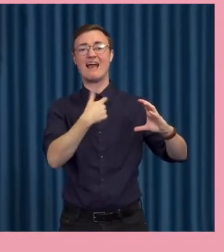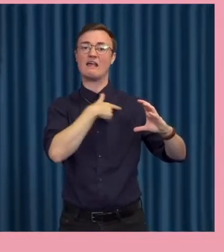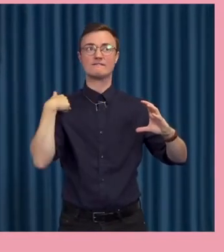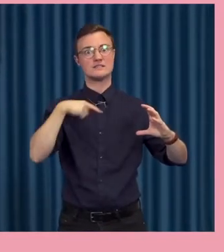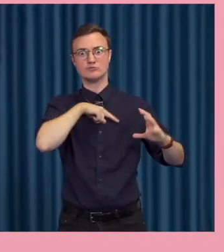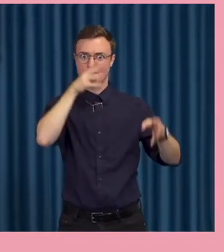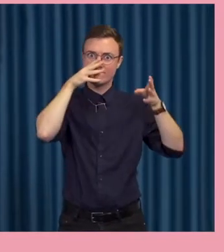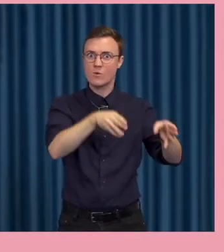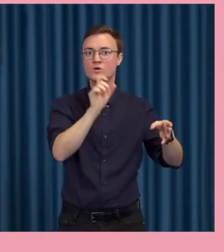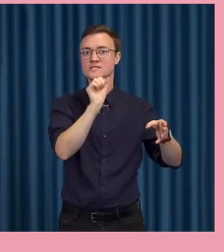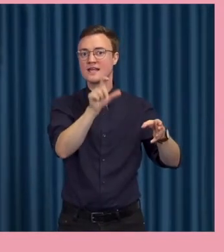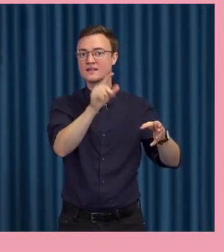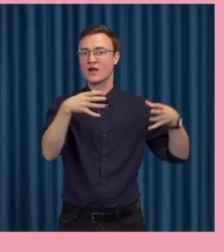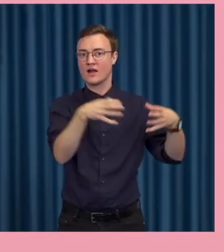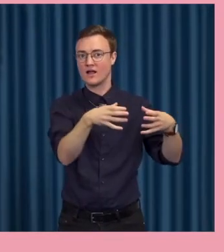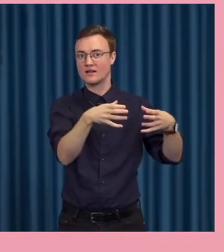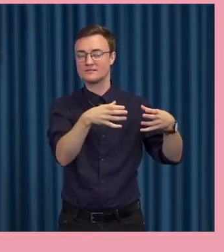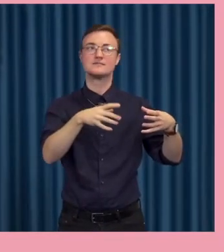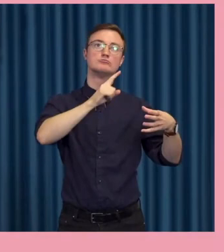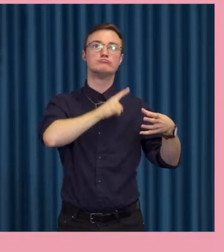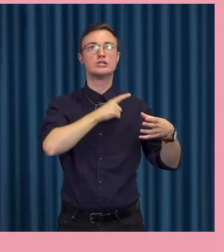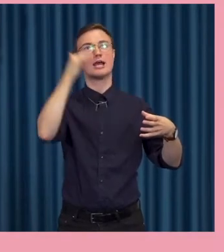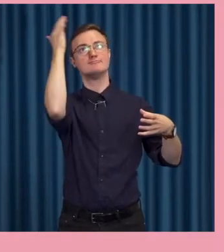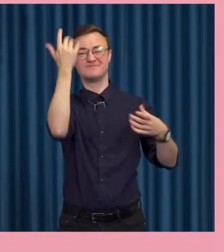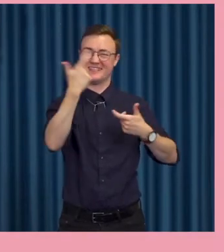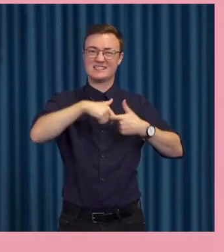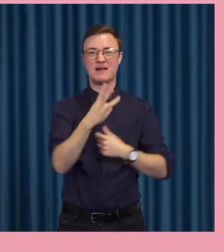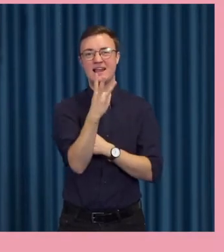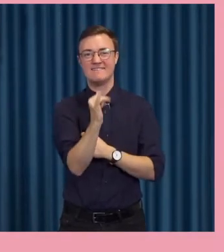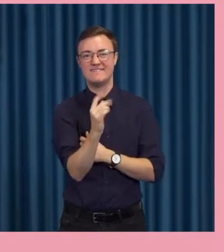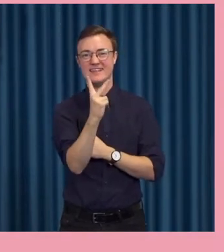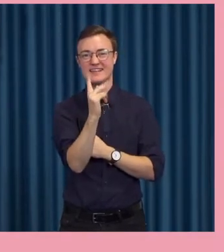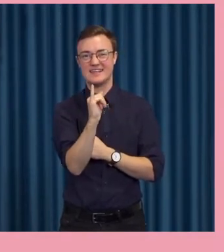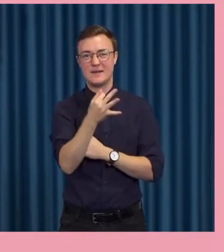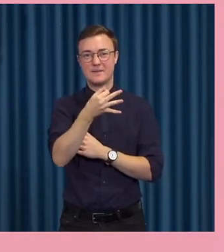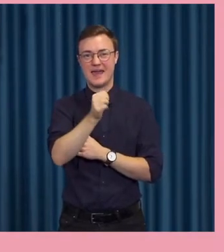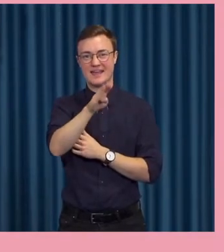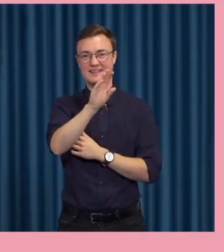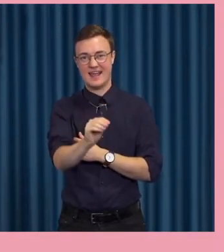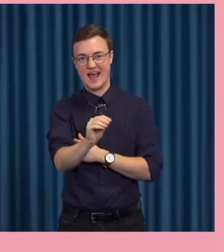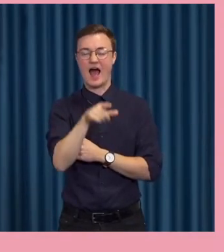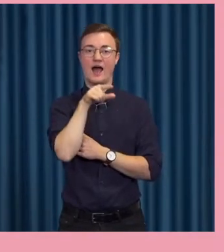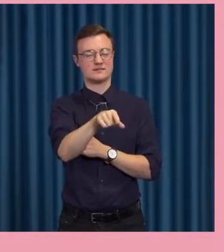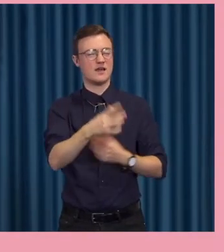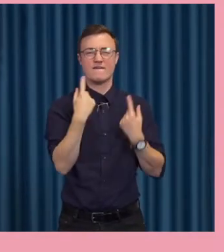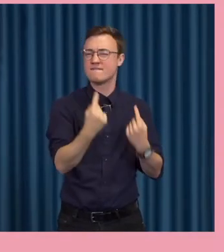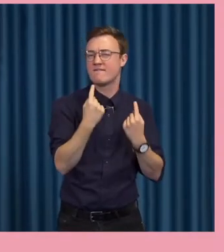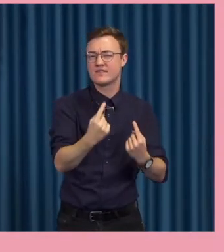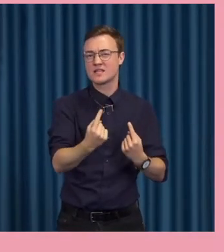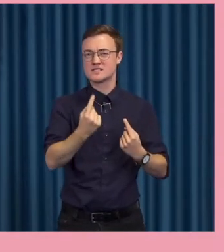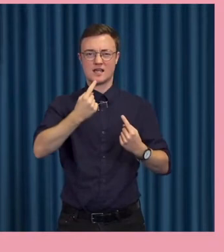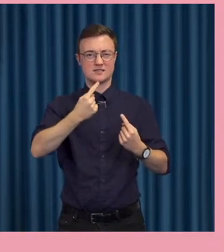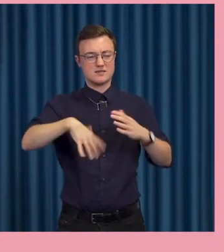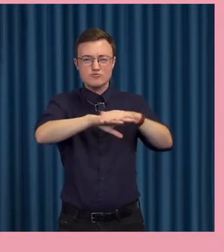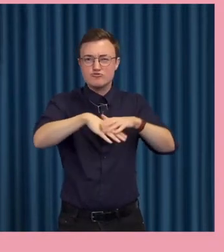på digitalisering och mycket kring Wikipedia, som en slags underifrån byggd, fantastisk kunskapskälla.